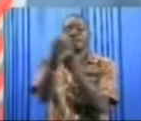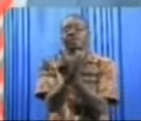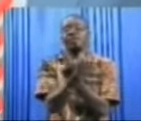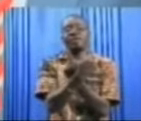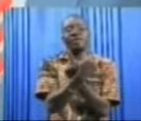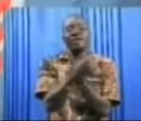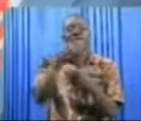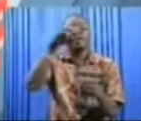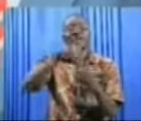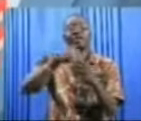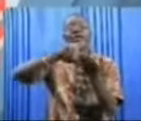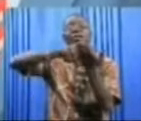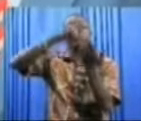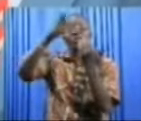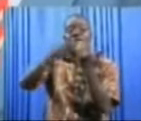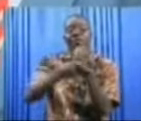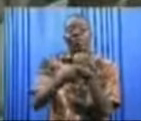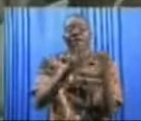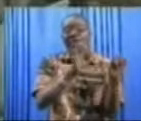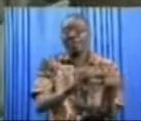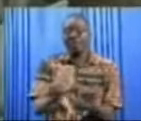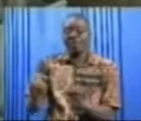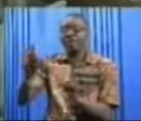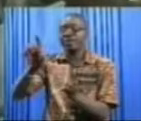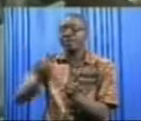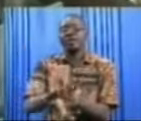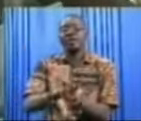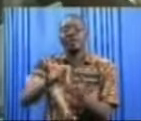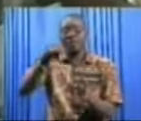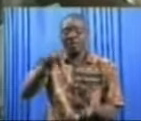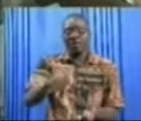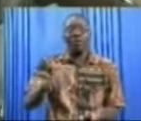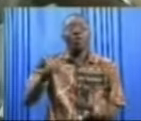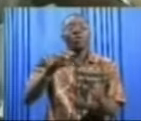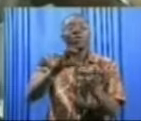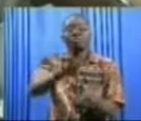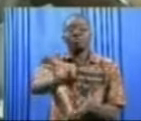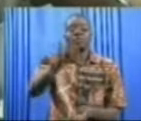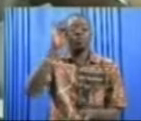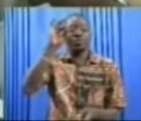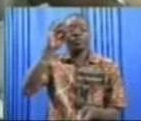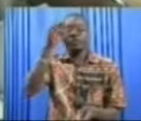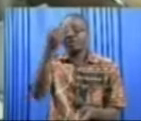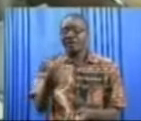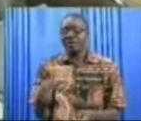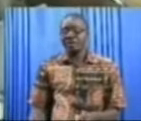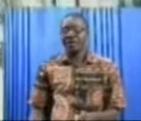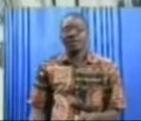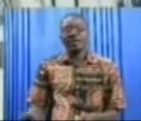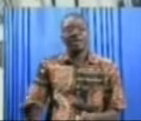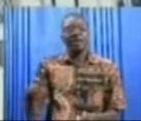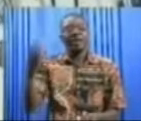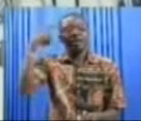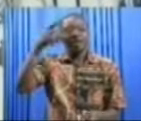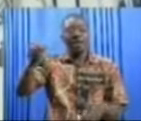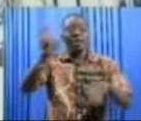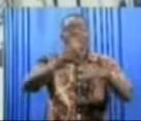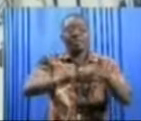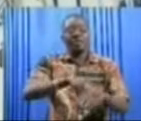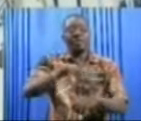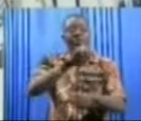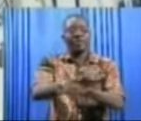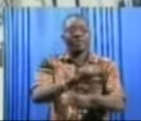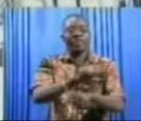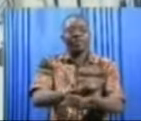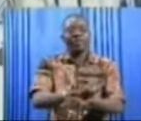Et c'est dans le plan opérationnel qu'on retrouve les instruments indispensables à la mise en œuvre